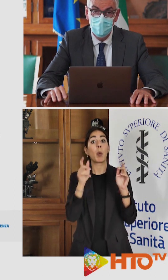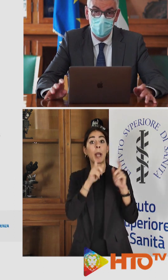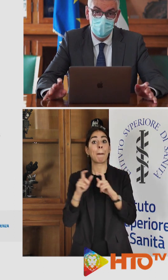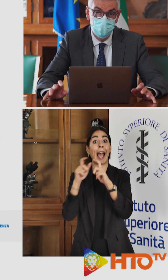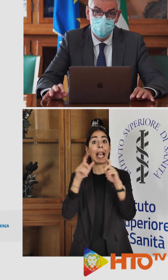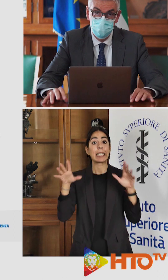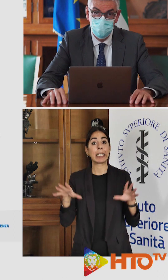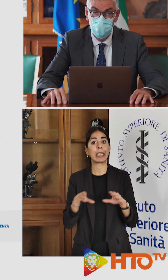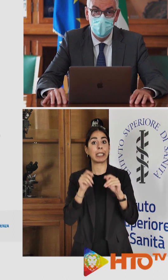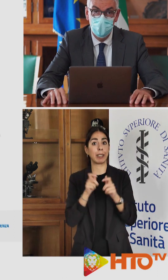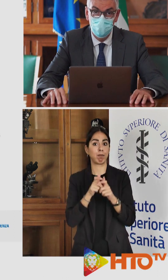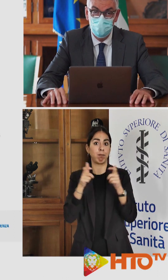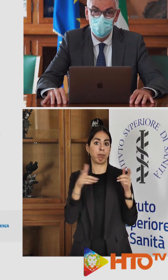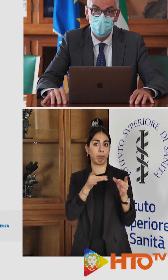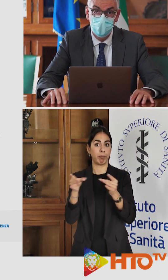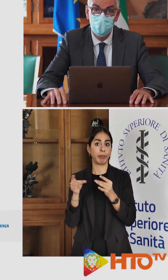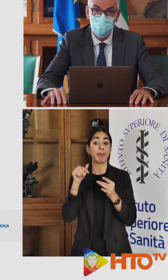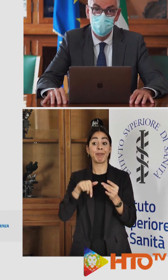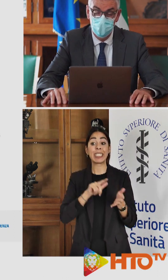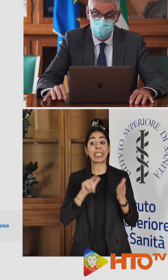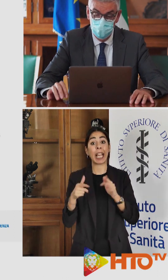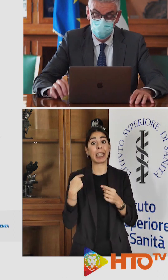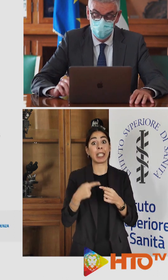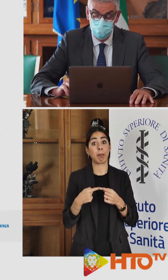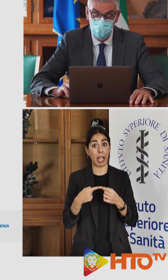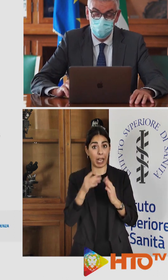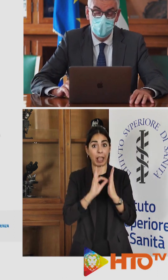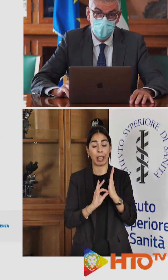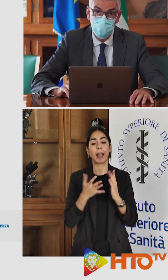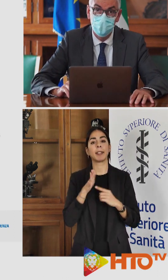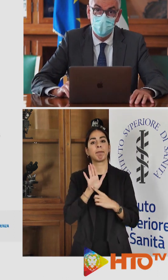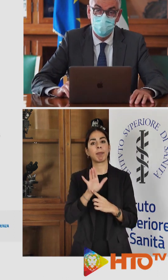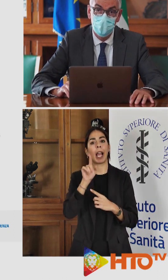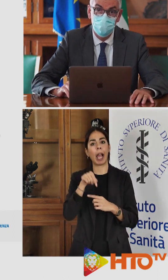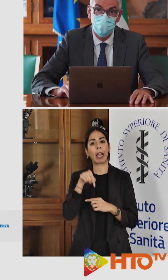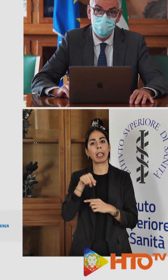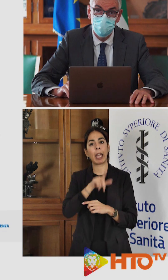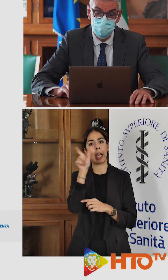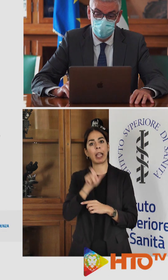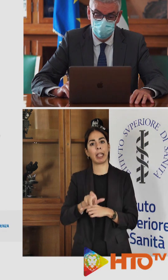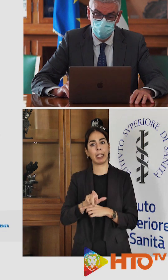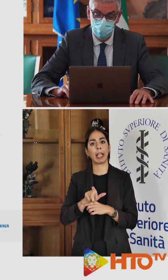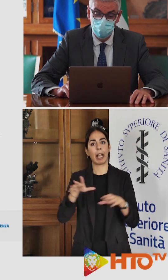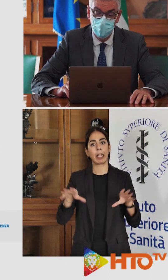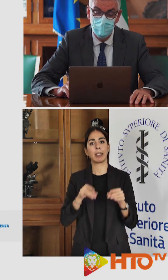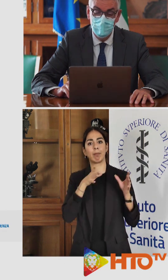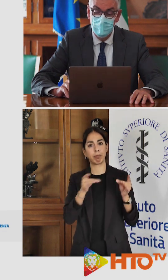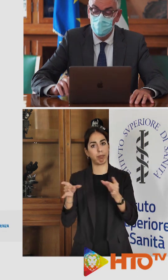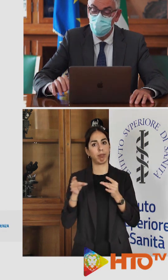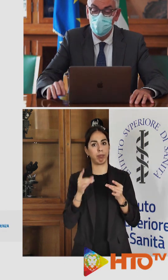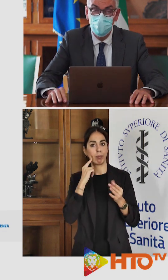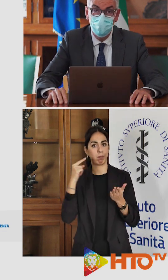e i dati di questa settimana mostrano che anche nel nostro paese la circolazione sta ricrescendo.